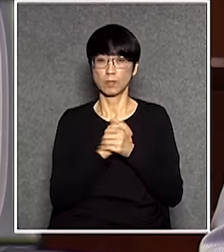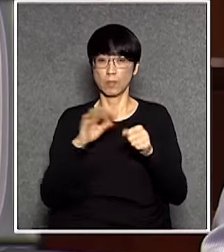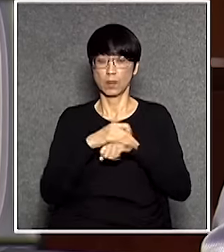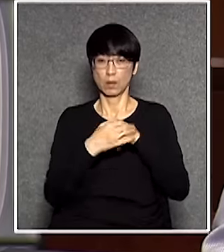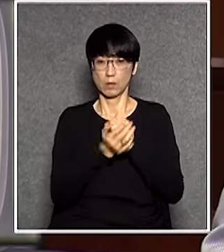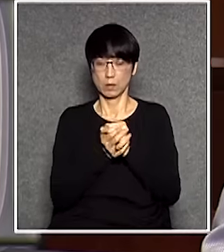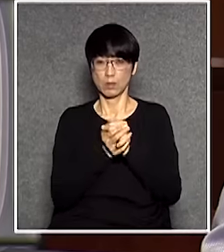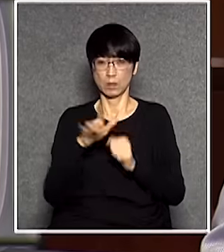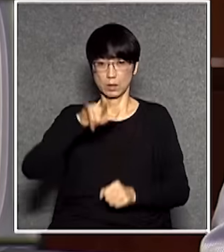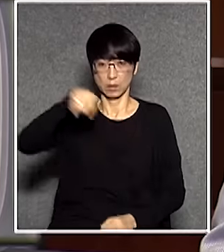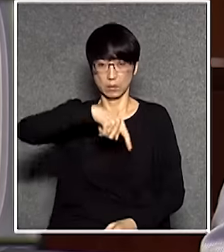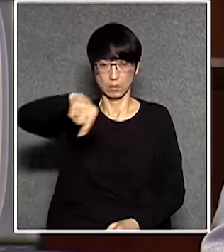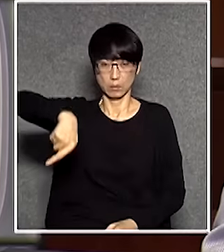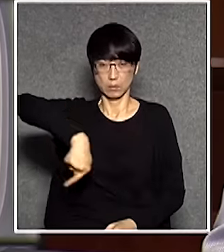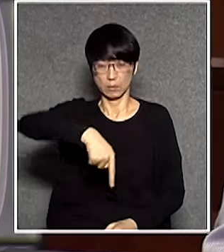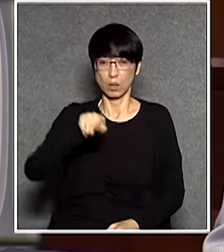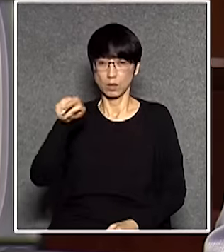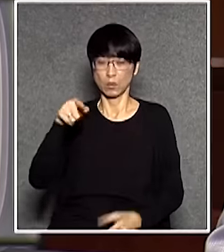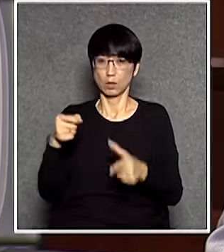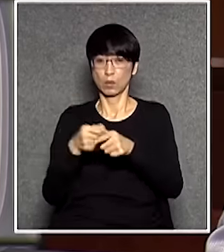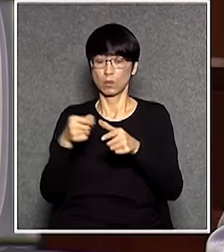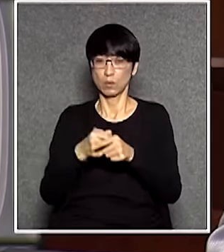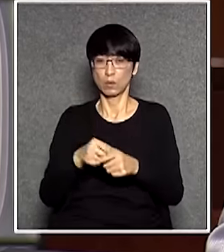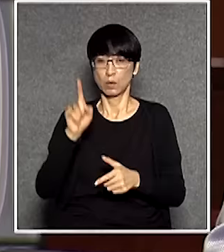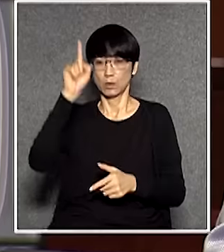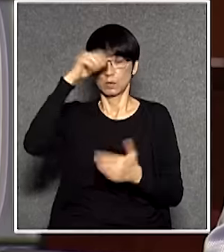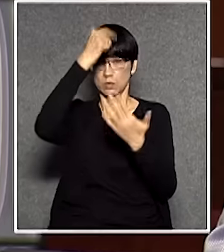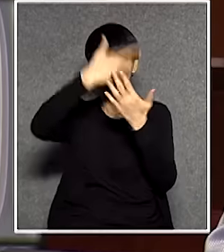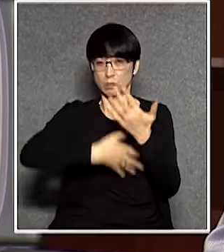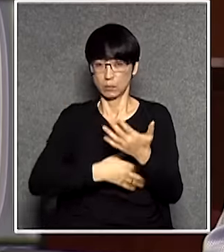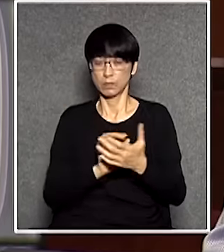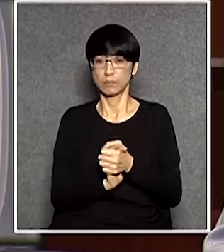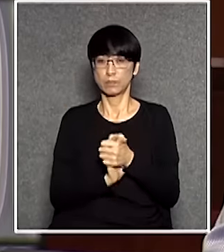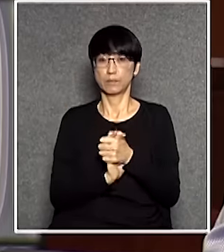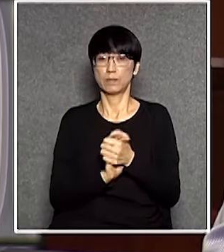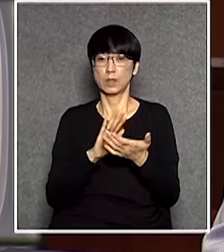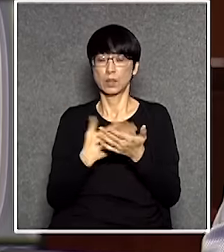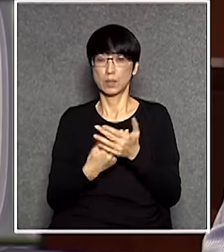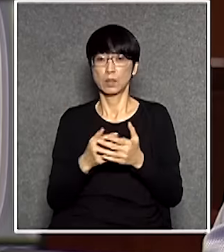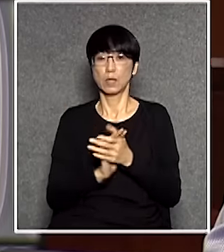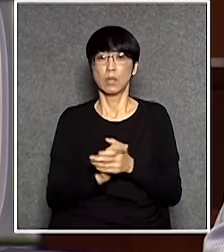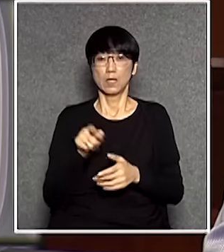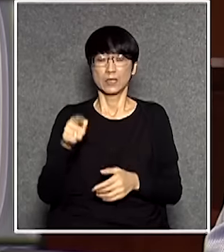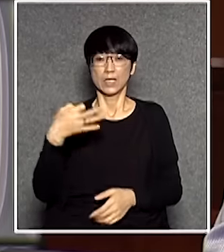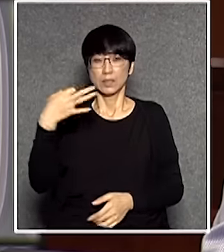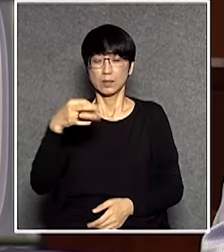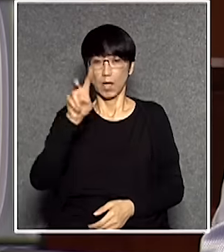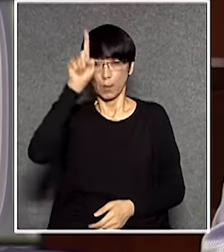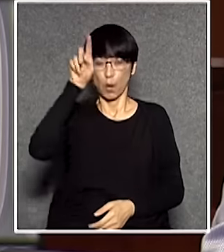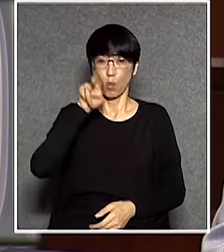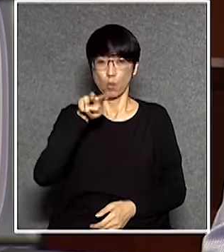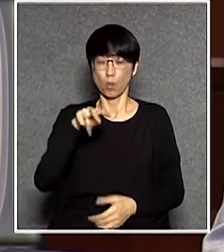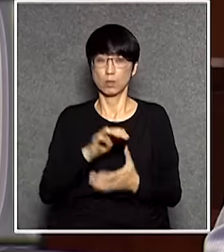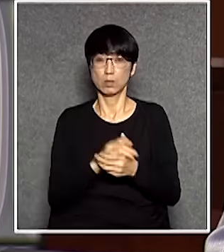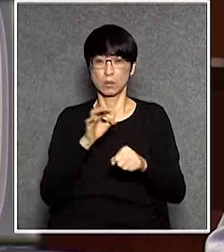主要的機場都是採用那間公司的空管系統和產品實際上這個所謂AT3空管系統曾經使用的